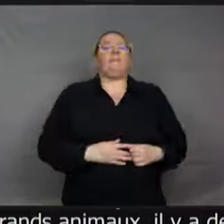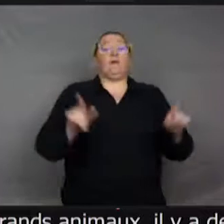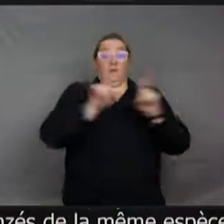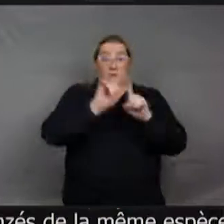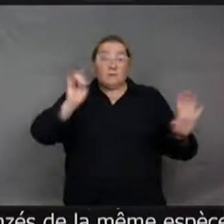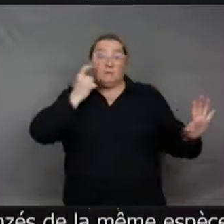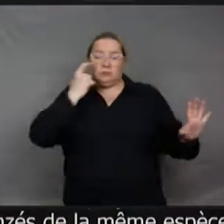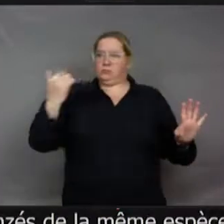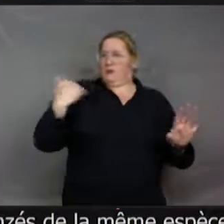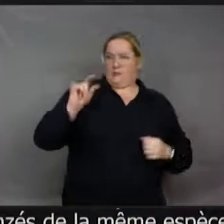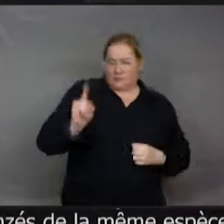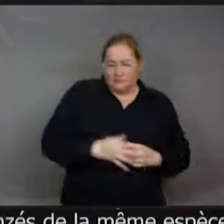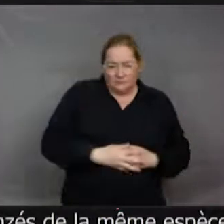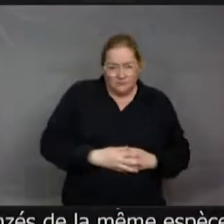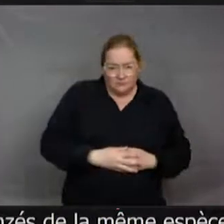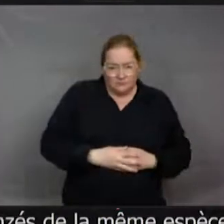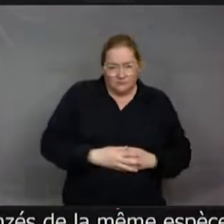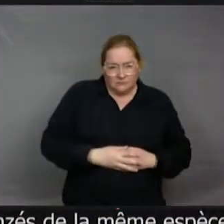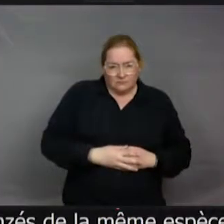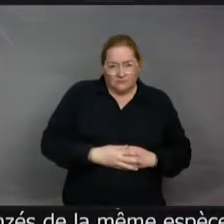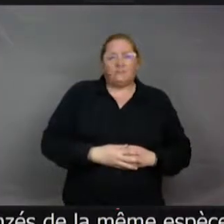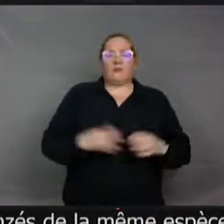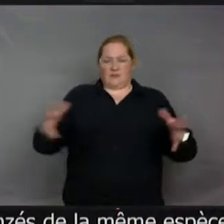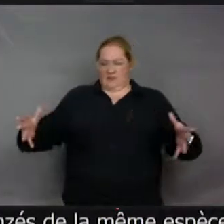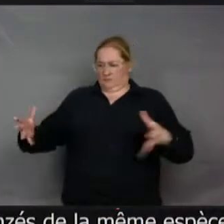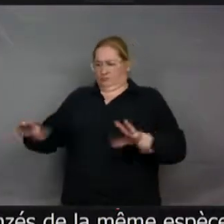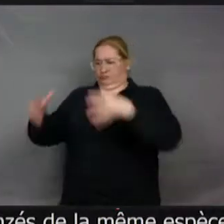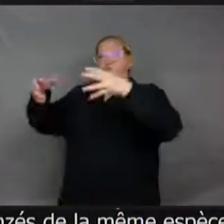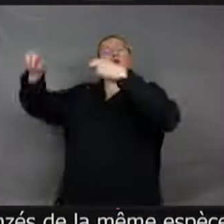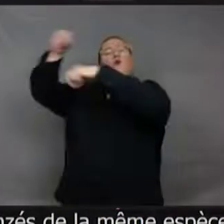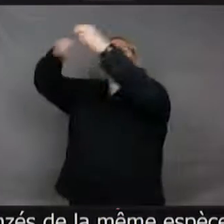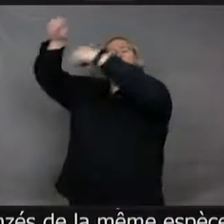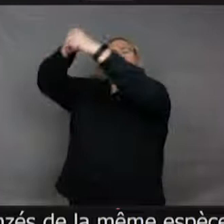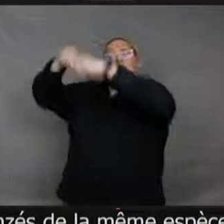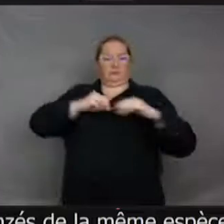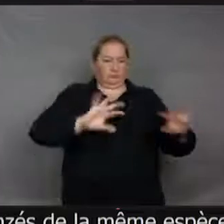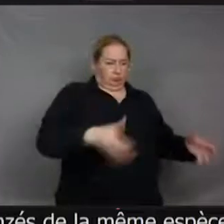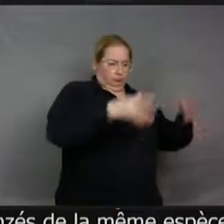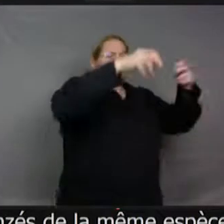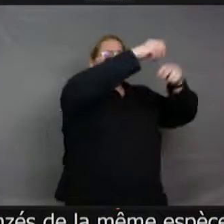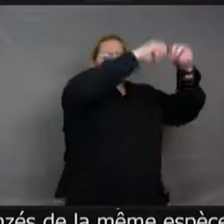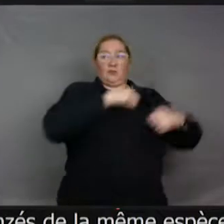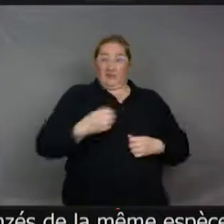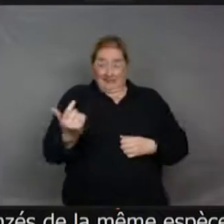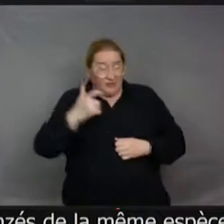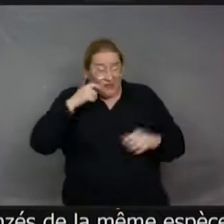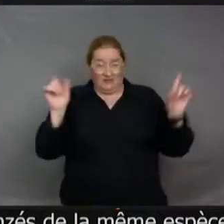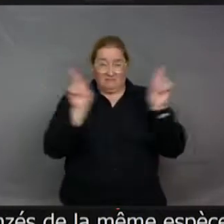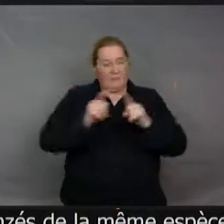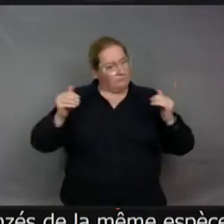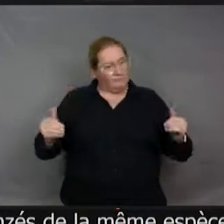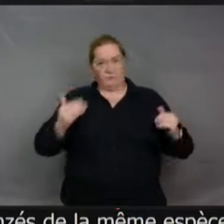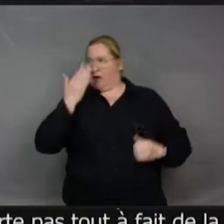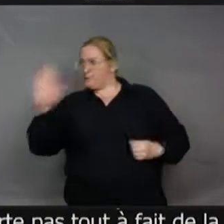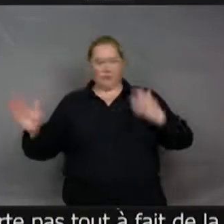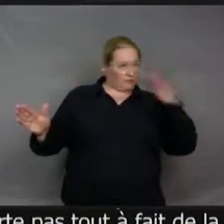même que chaque ruche a sa culture. Ce ne comporte pas tout à fait de la même façon. C'est pourtant la même espèce. Et puis, on a testé avec des bourdons il